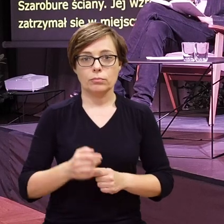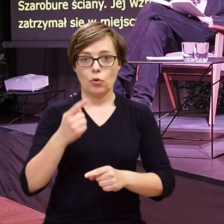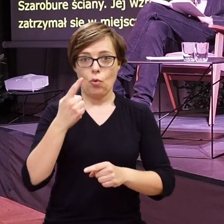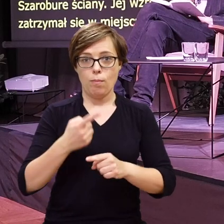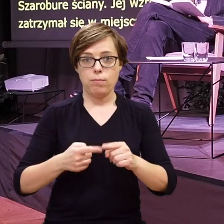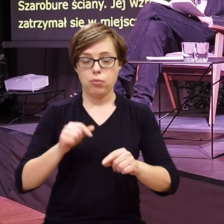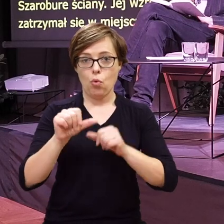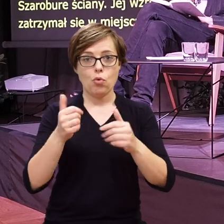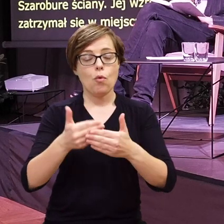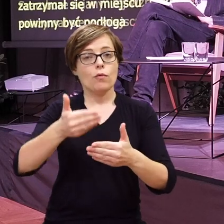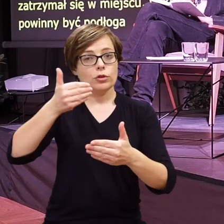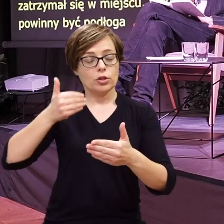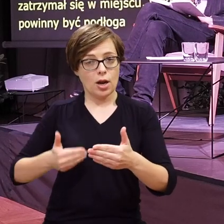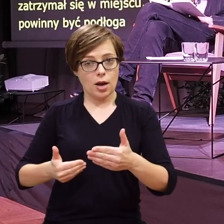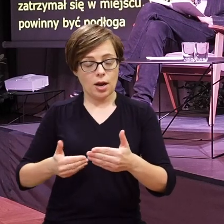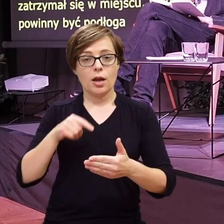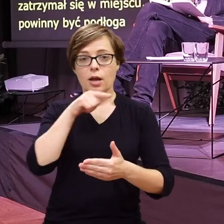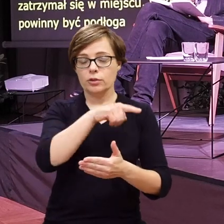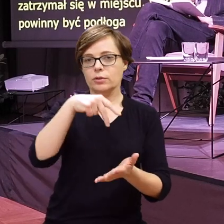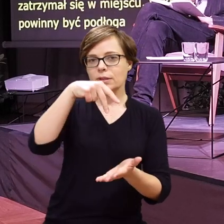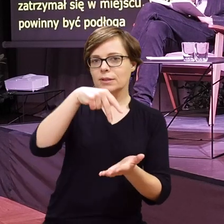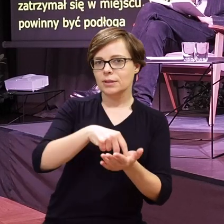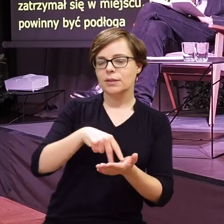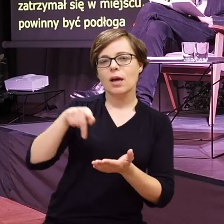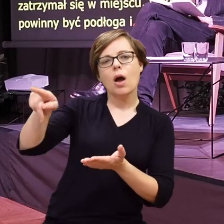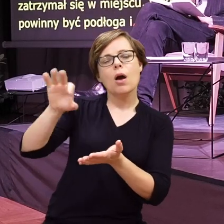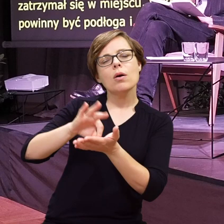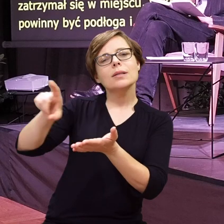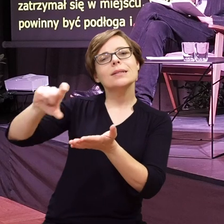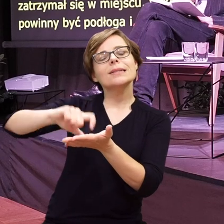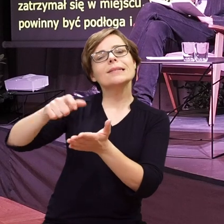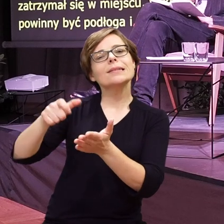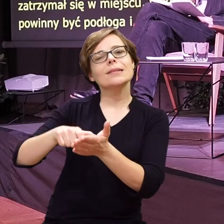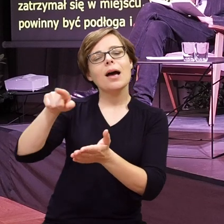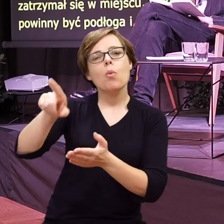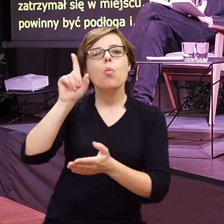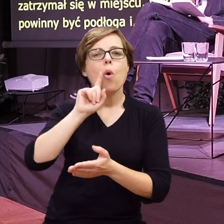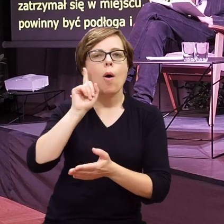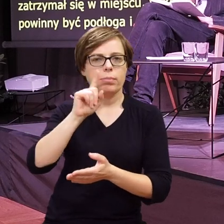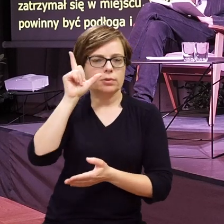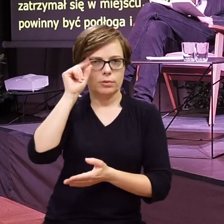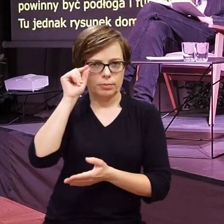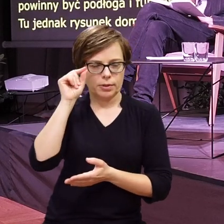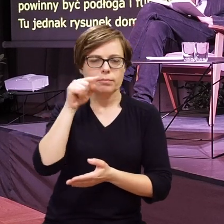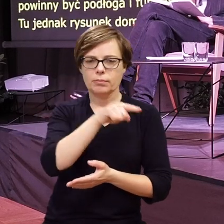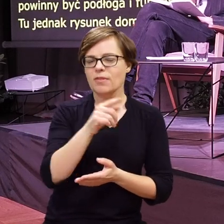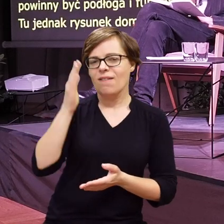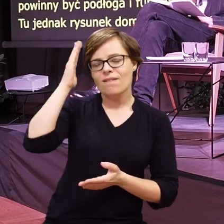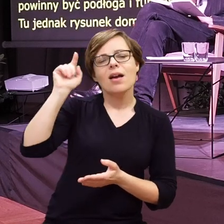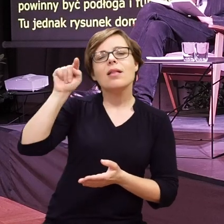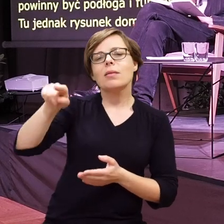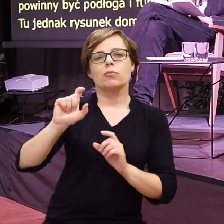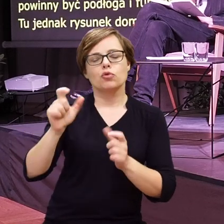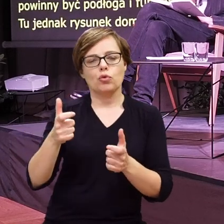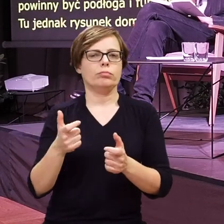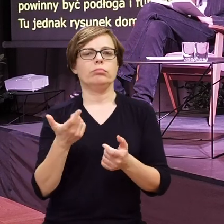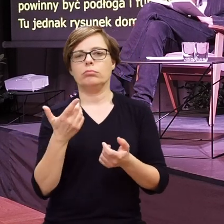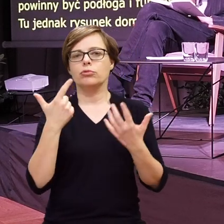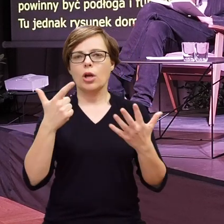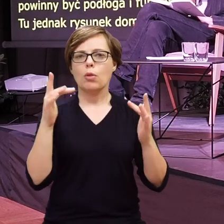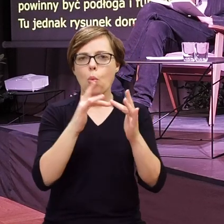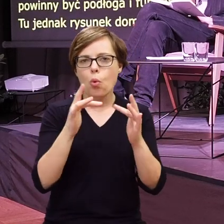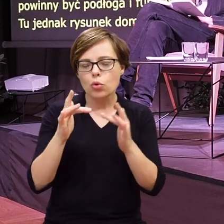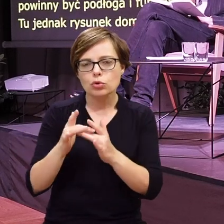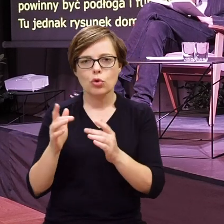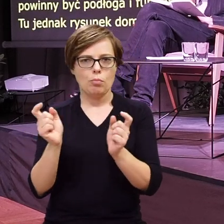Pół roku wcześniej stała przed drzwiami chłopięcej sypialni. Wiedziała, co jest po drugiej stronie. Siedem tapczaników,